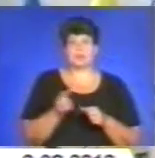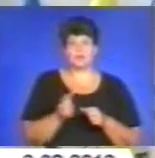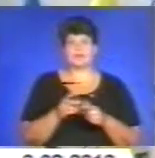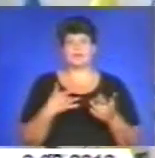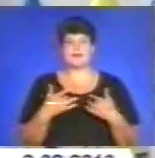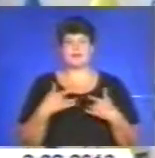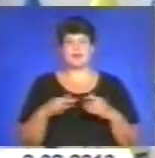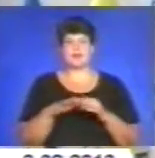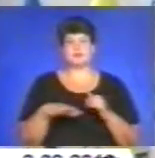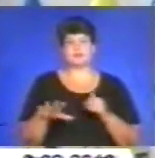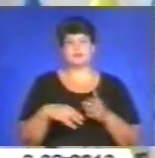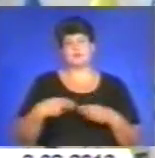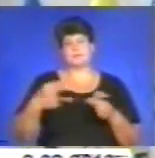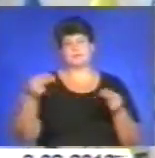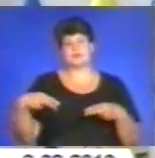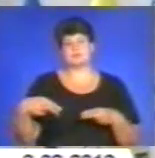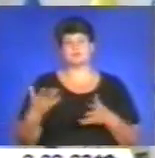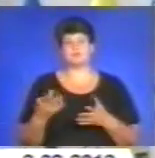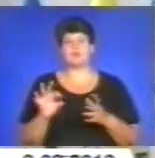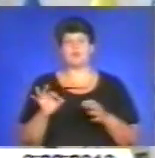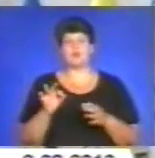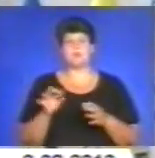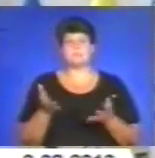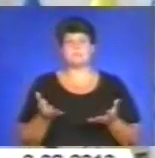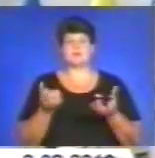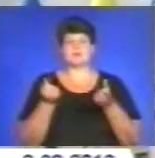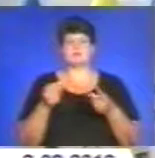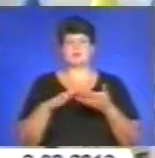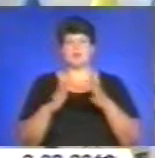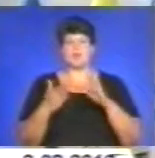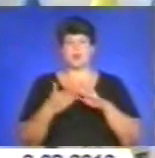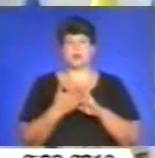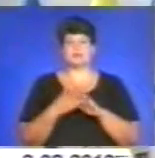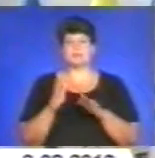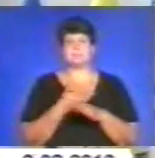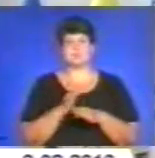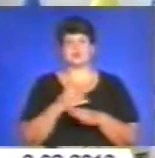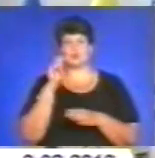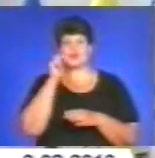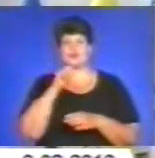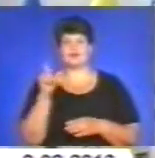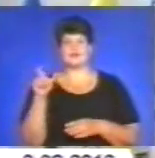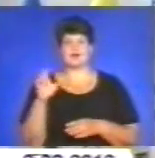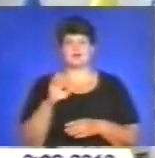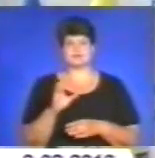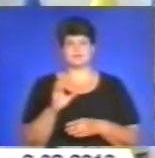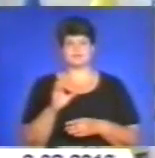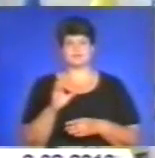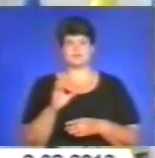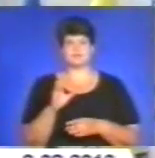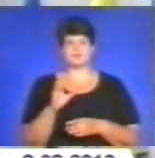тетральний Майдан і ставити свій підпис по підтримці підписання угоди між Україною і ЄС. Також